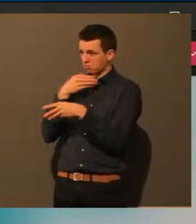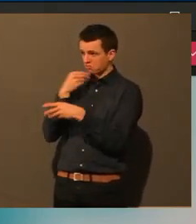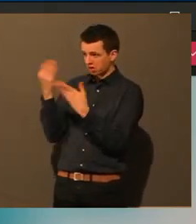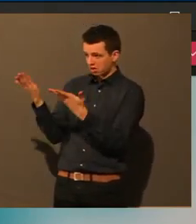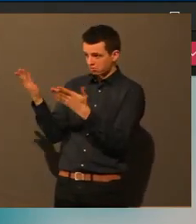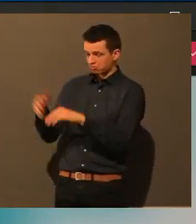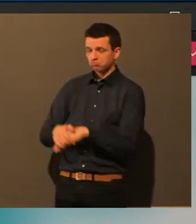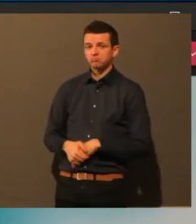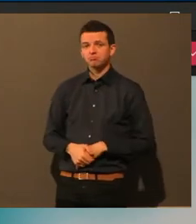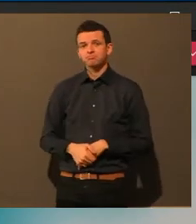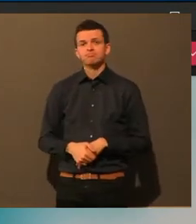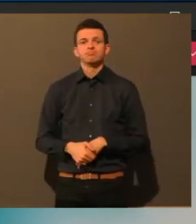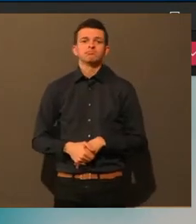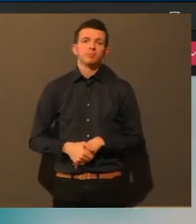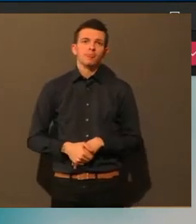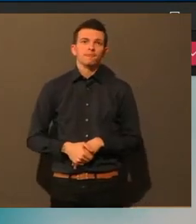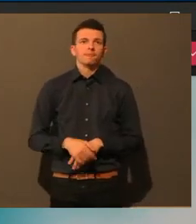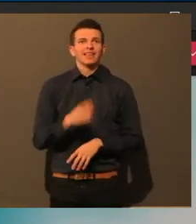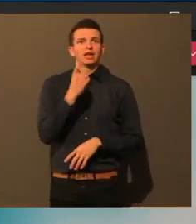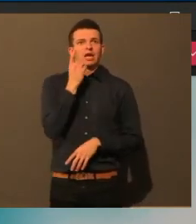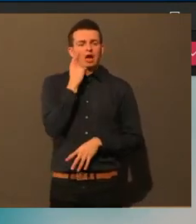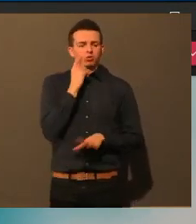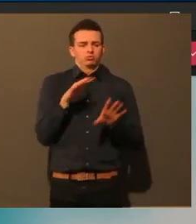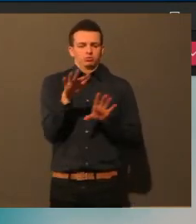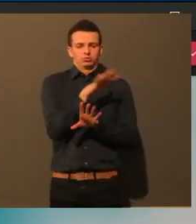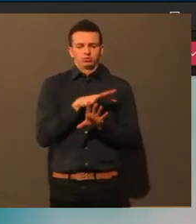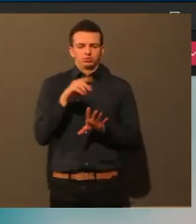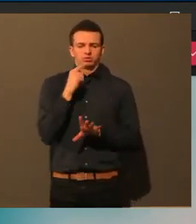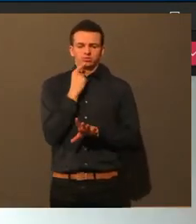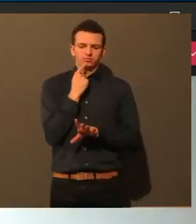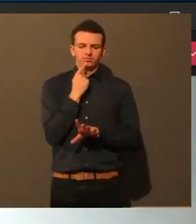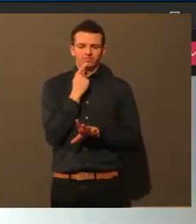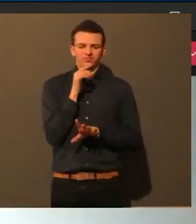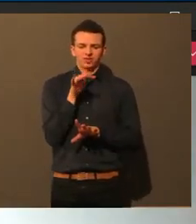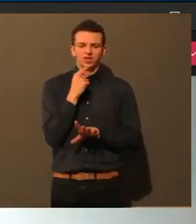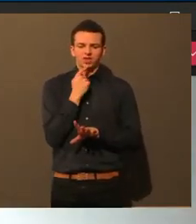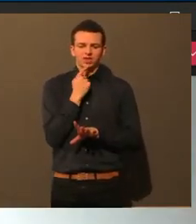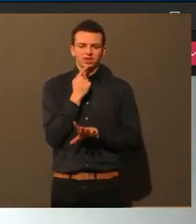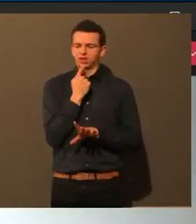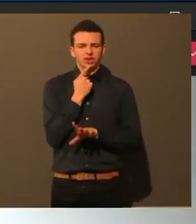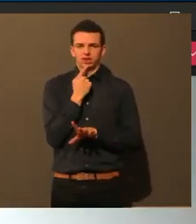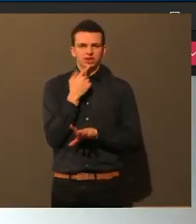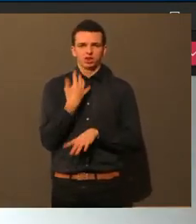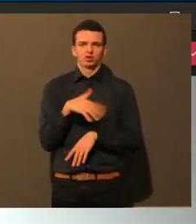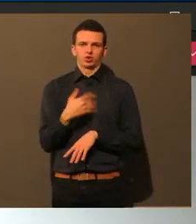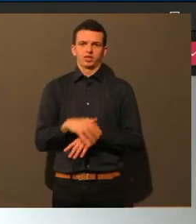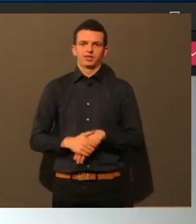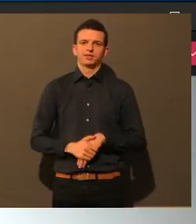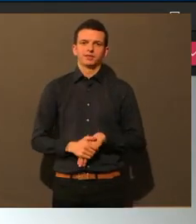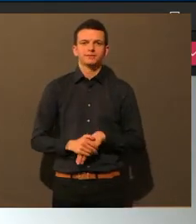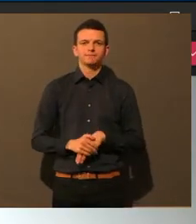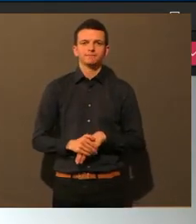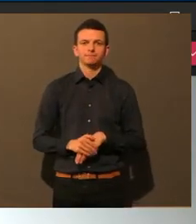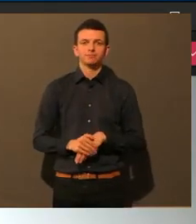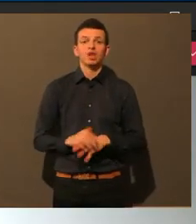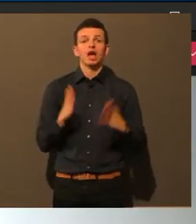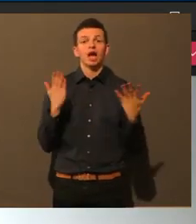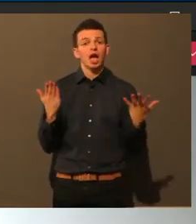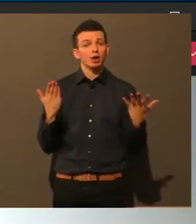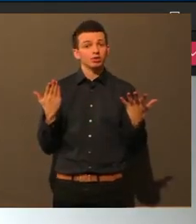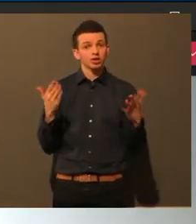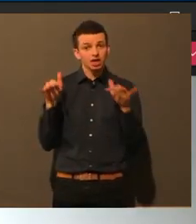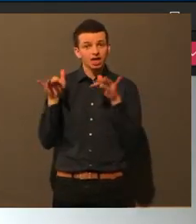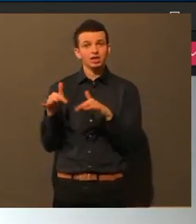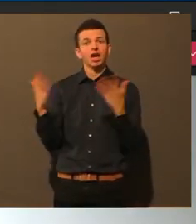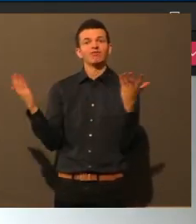Also in Augsburg ist mir sowas jetzt nicht bekannt. Was wir ja erfreulicherweise haben, ist ja die